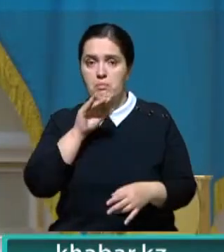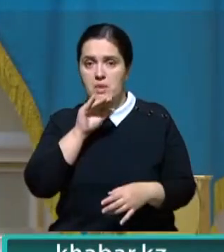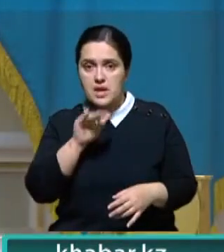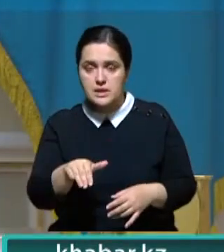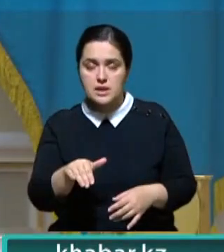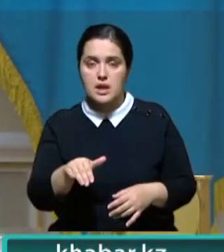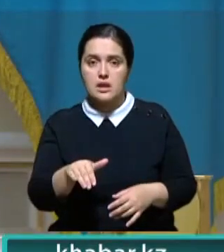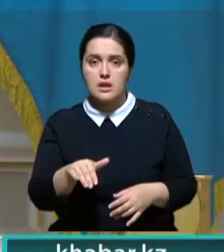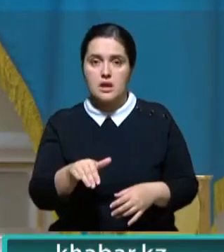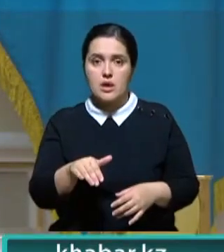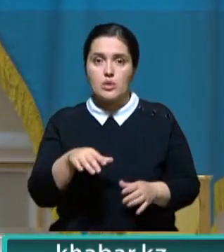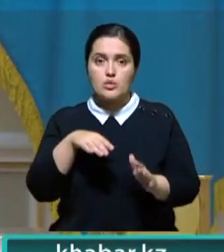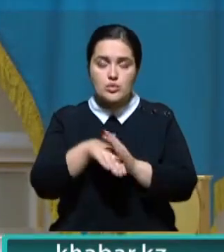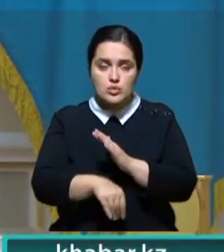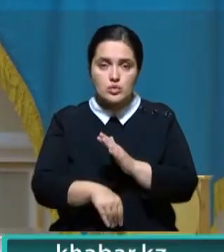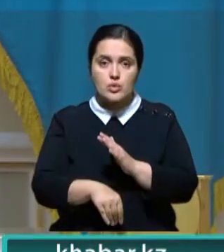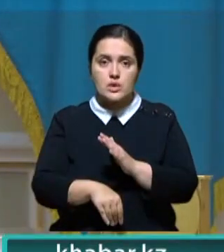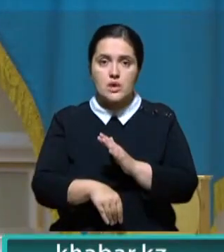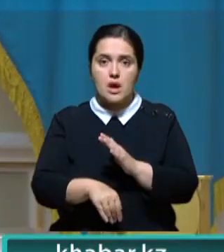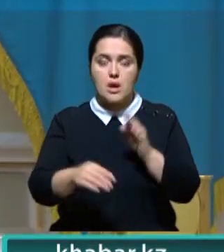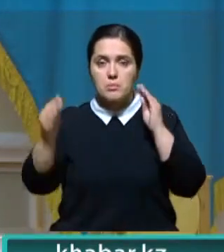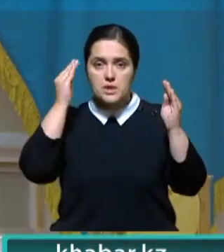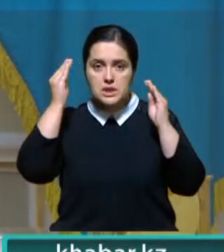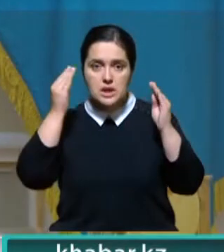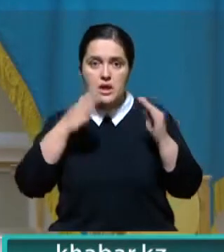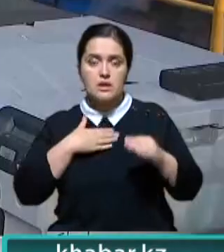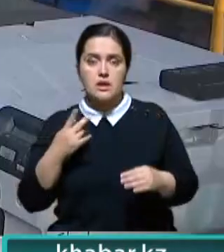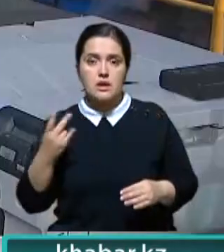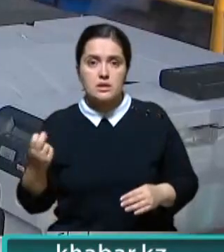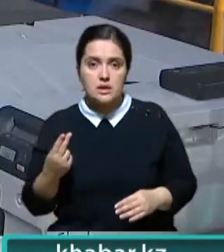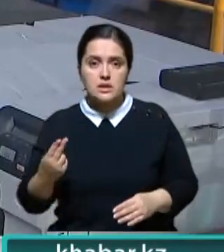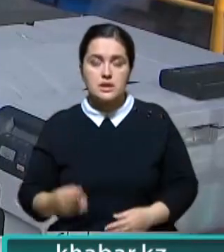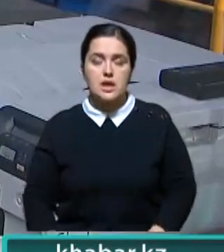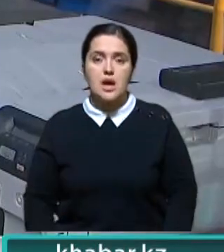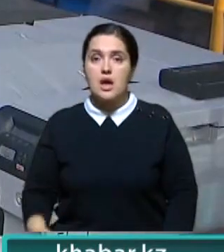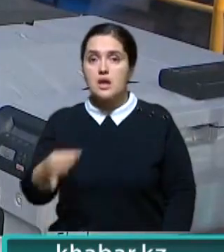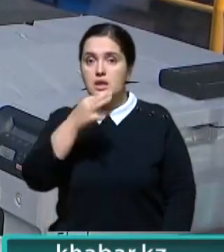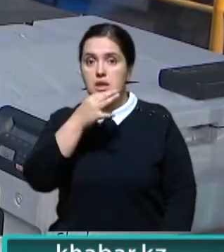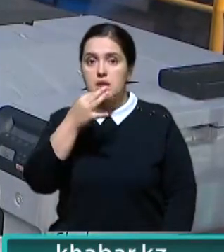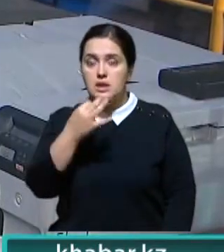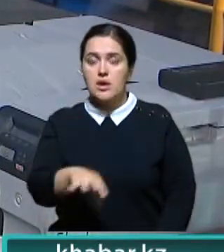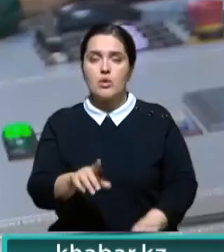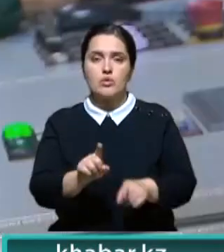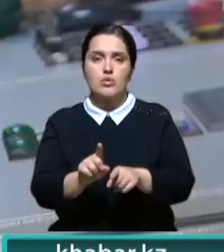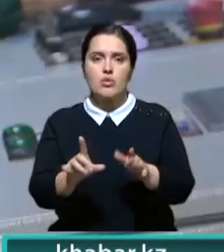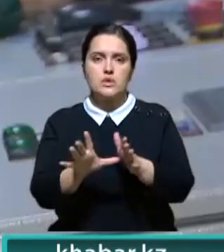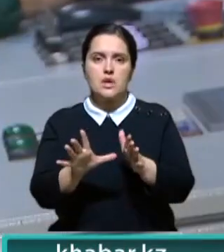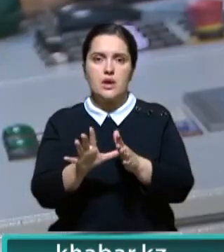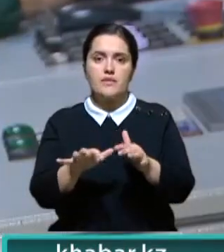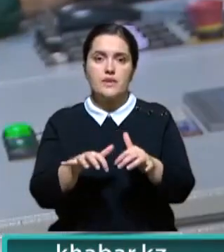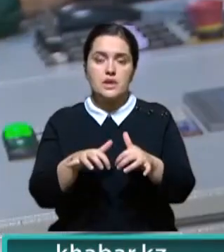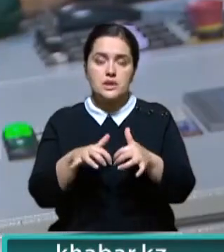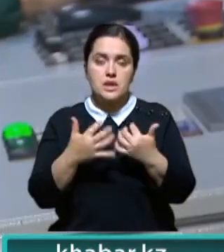подойти к этому вопросу с учетом менталитета нашей нации. Недоволим президенты темпами цифровизации, особенно